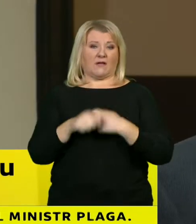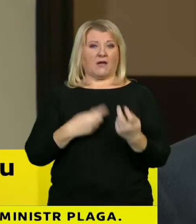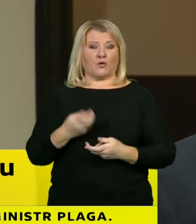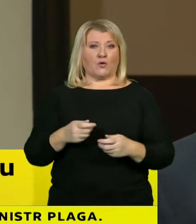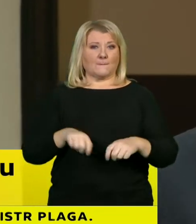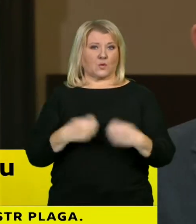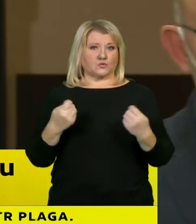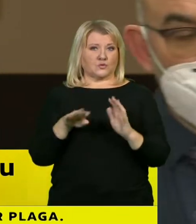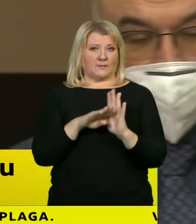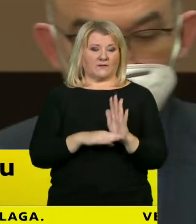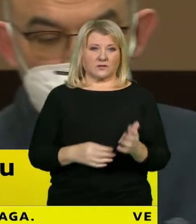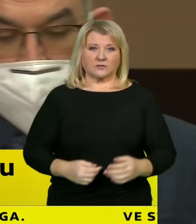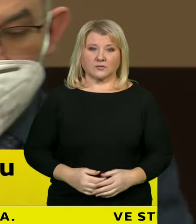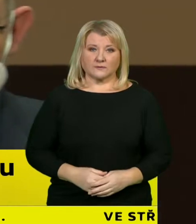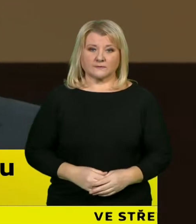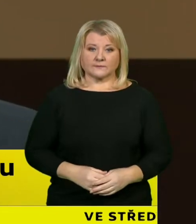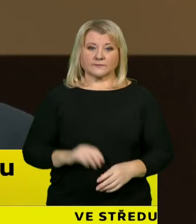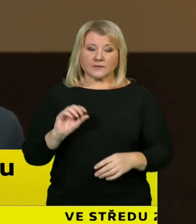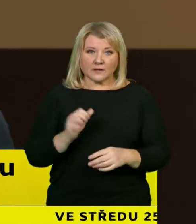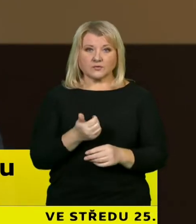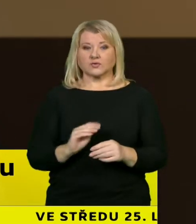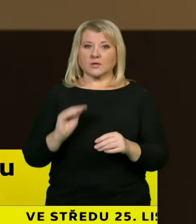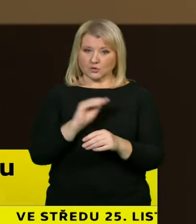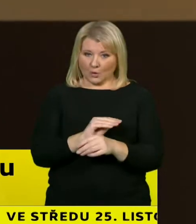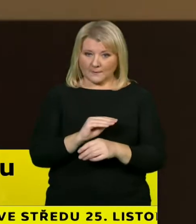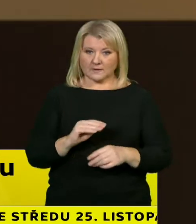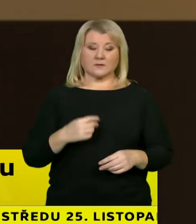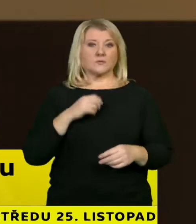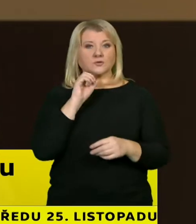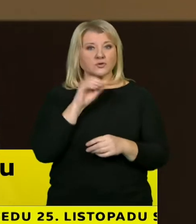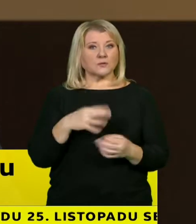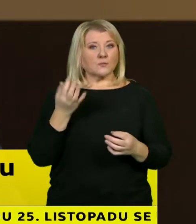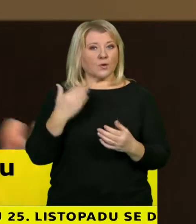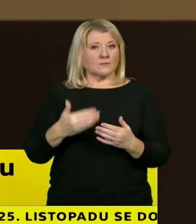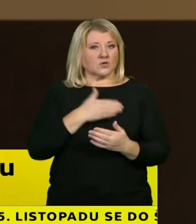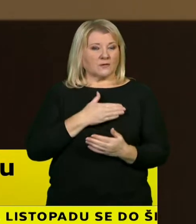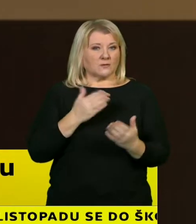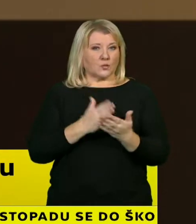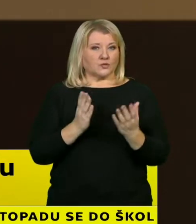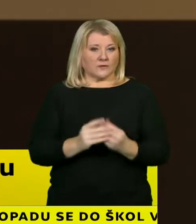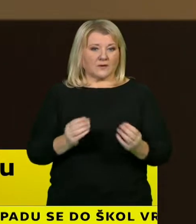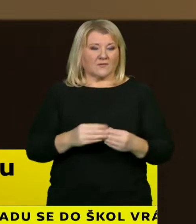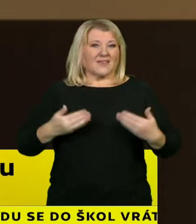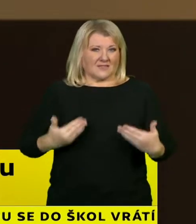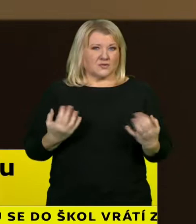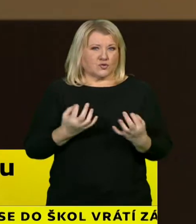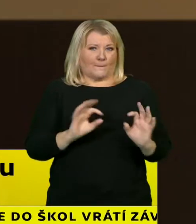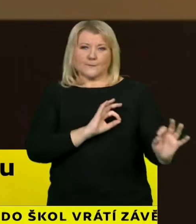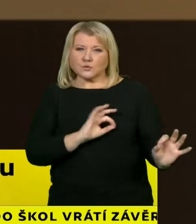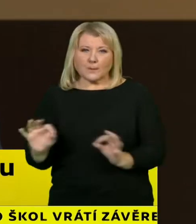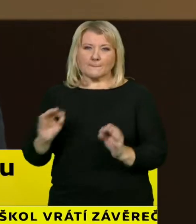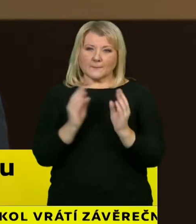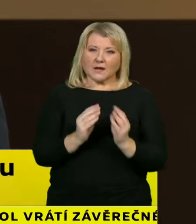Já to jenom krátce doplním, obecně ještě jenom uvedu k tomu, co jsme řekli předtím, že toto všechno, co jsme zde připravili a